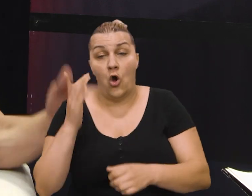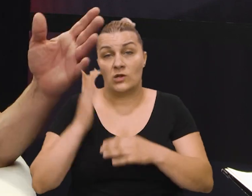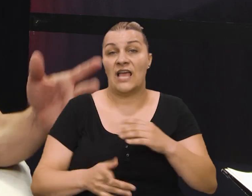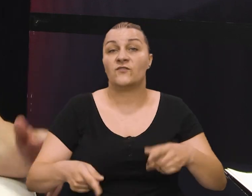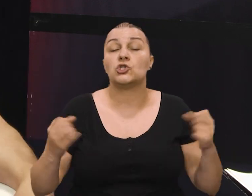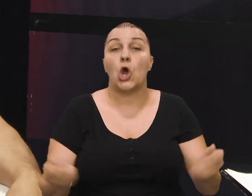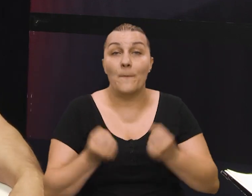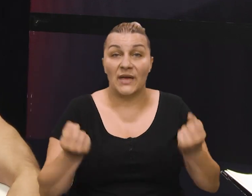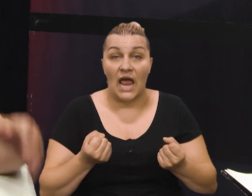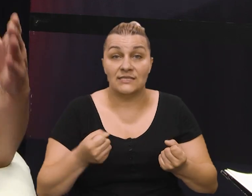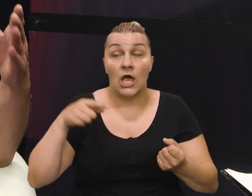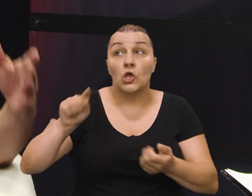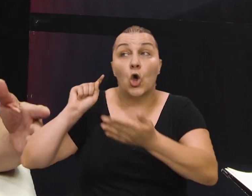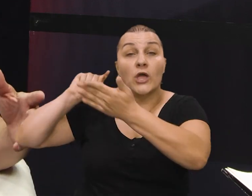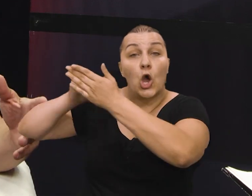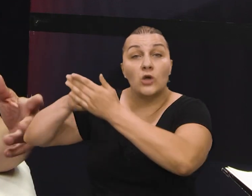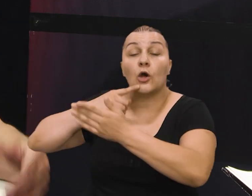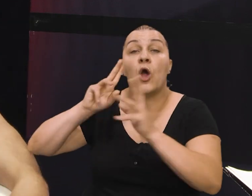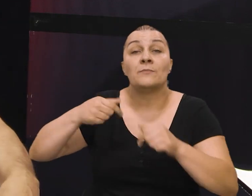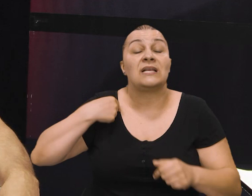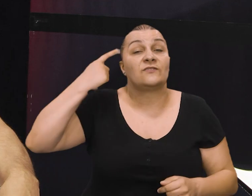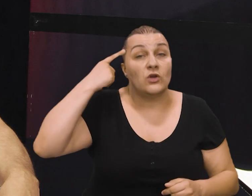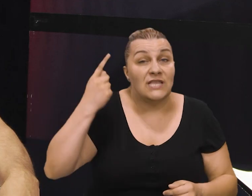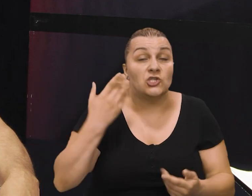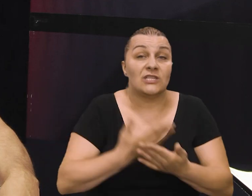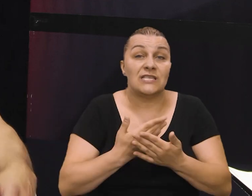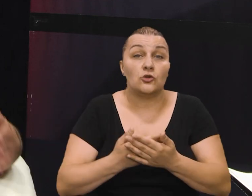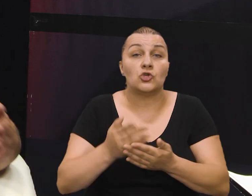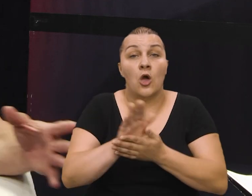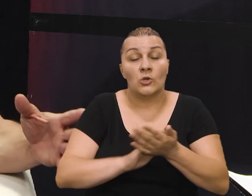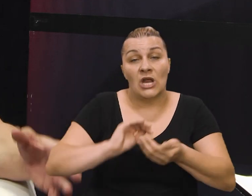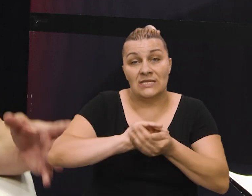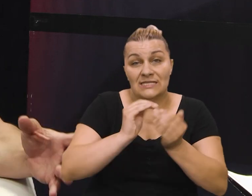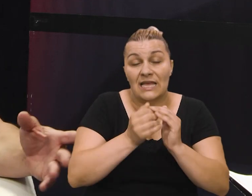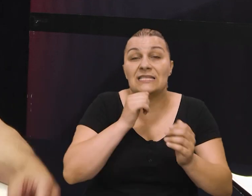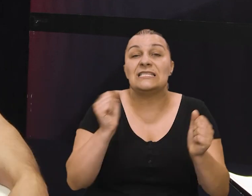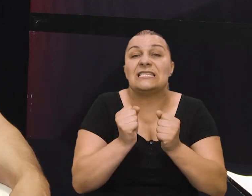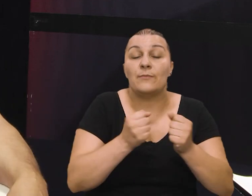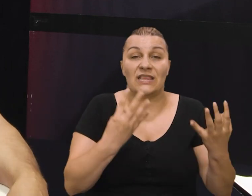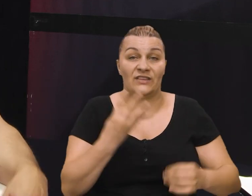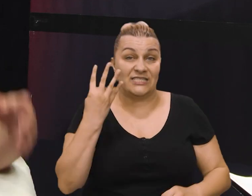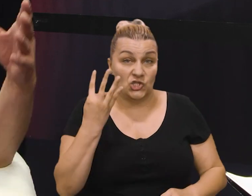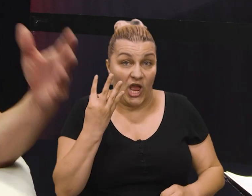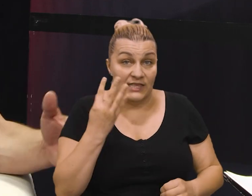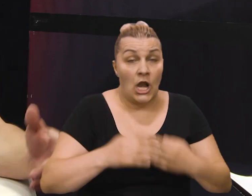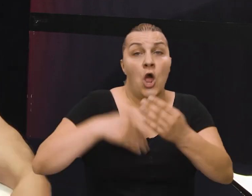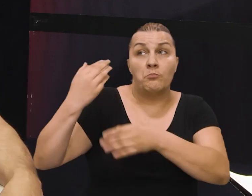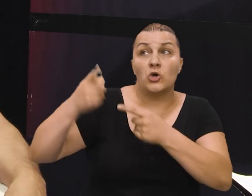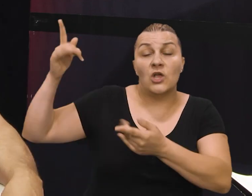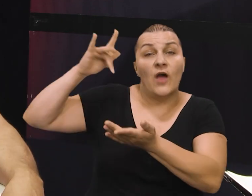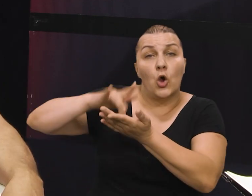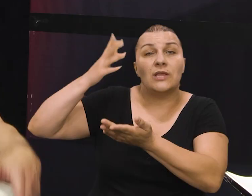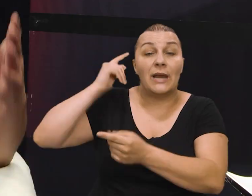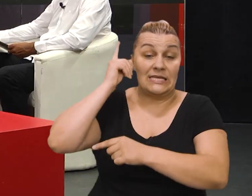tako reći, uzavršenje operacije, jer to je kota koja ima svoj značaj iz razloga što je s njej krenula iz zima 1994. I poslije ta kota je bila